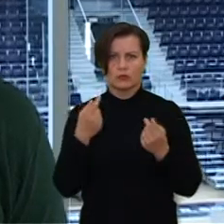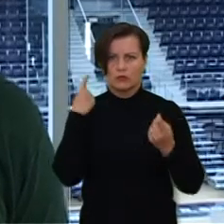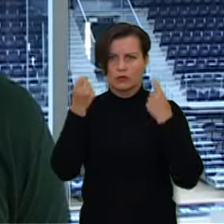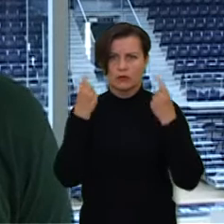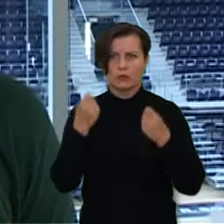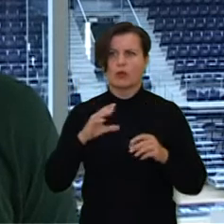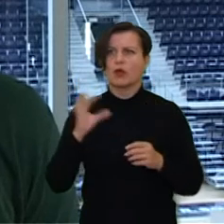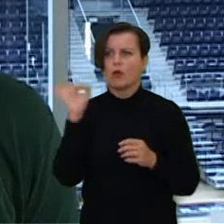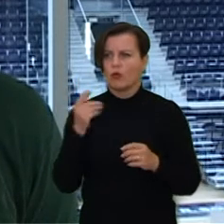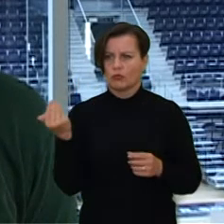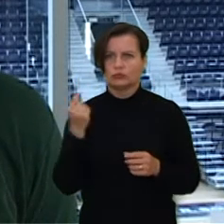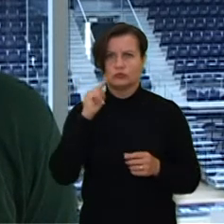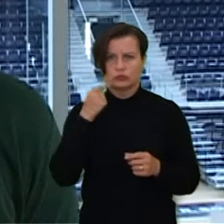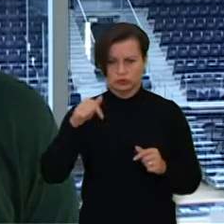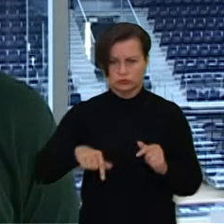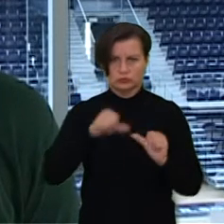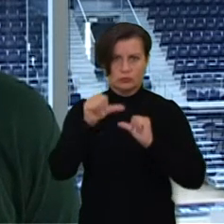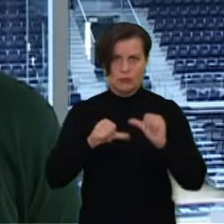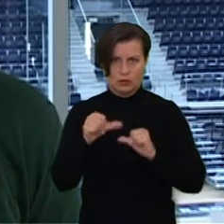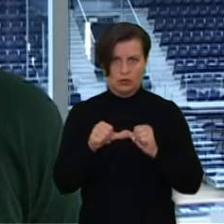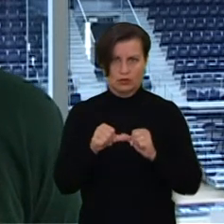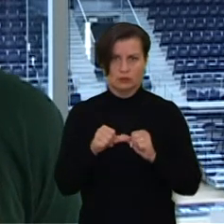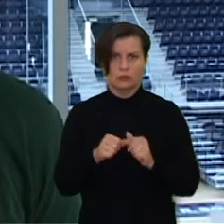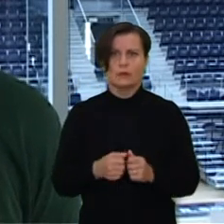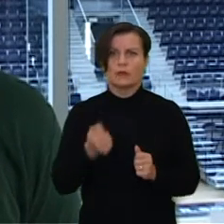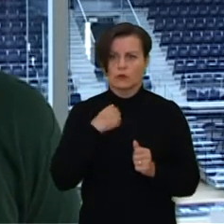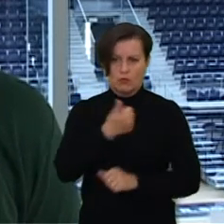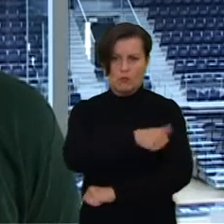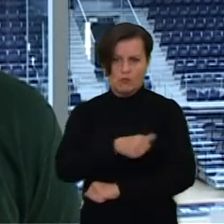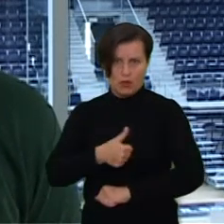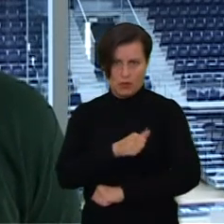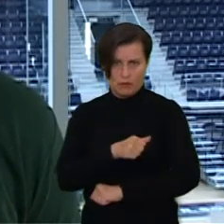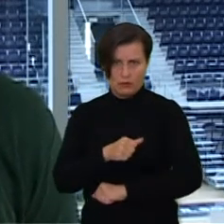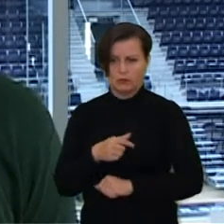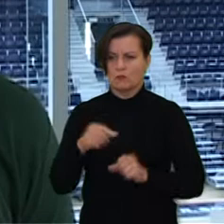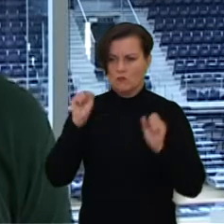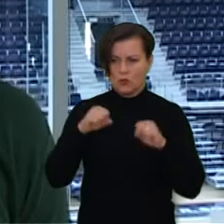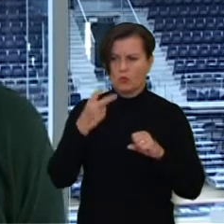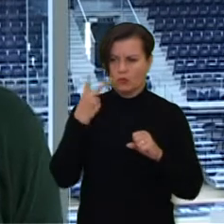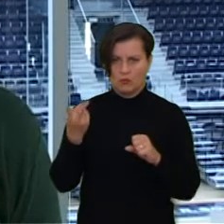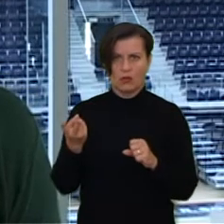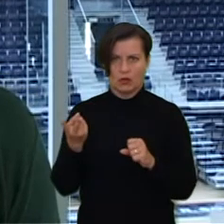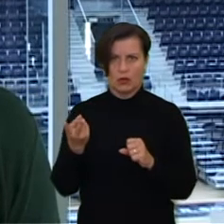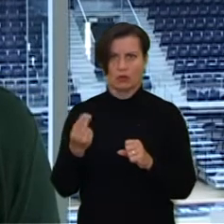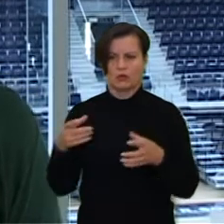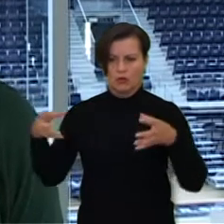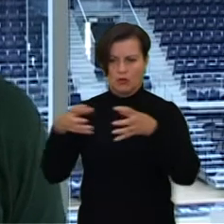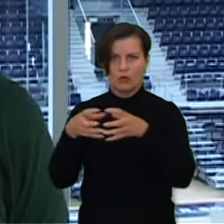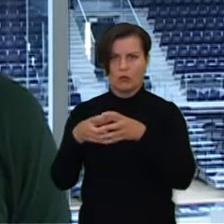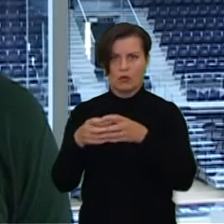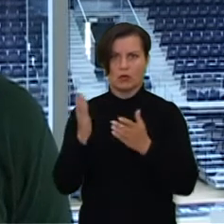kaip jas žaidės. Šiais metais turim tik pavardės. Pagal pavardės galima spręsti, komanda tikrai yra